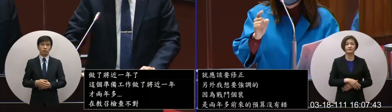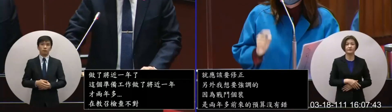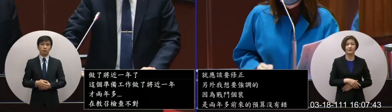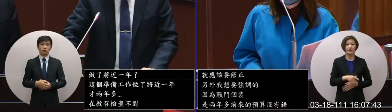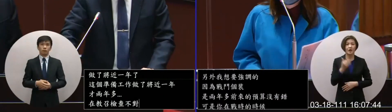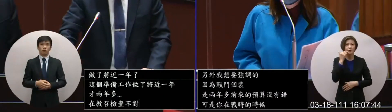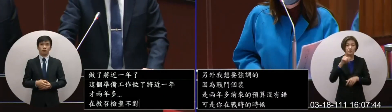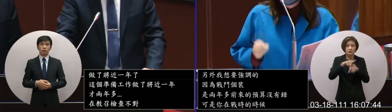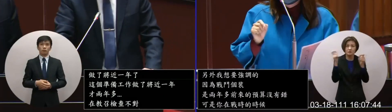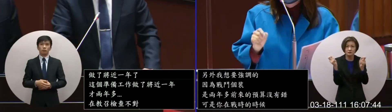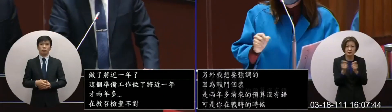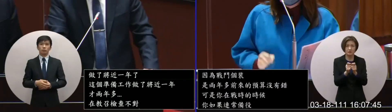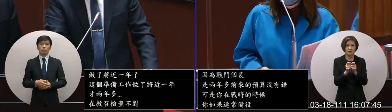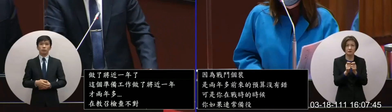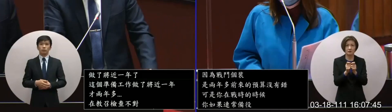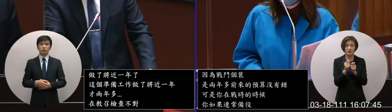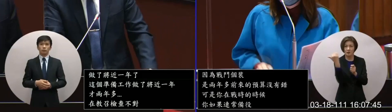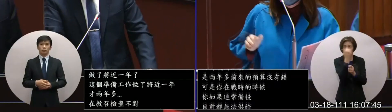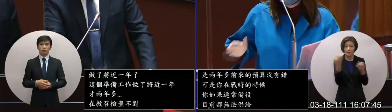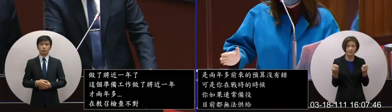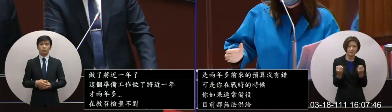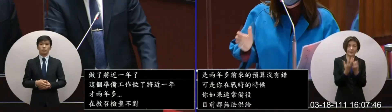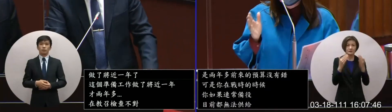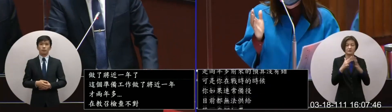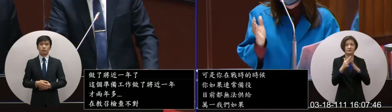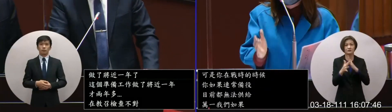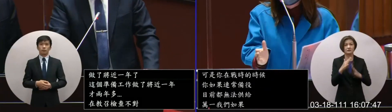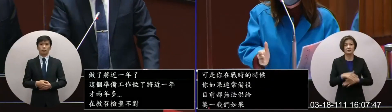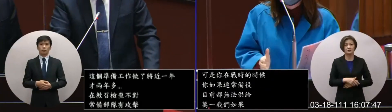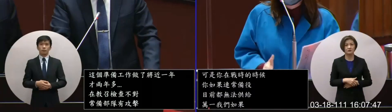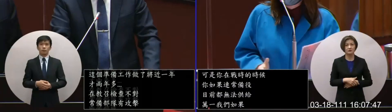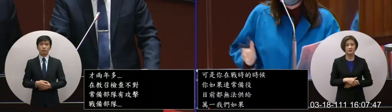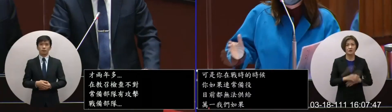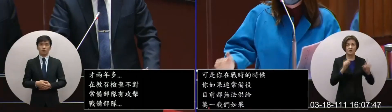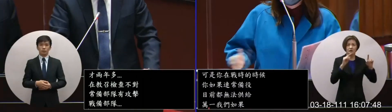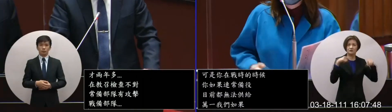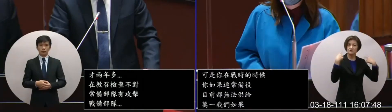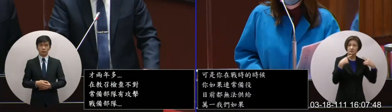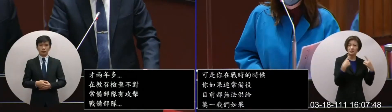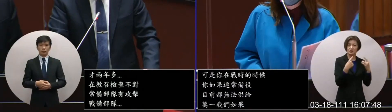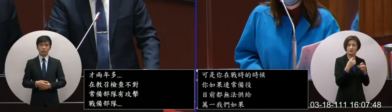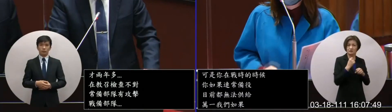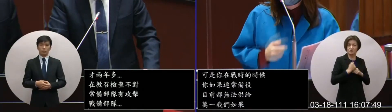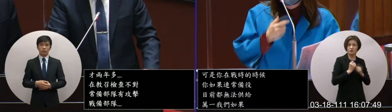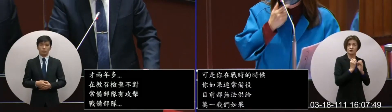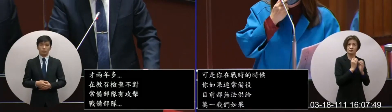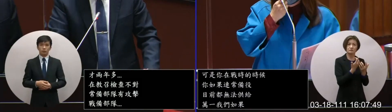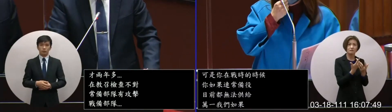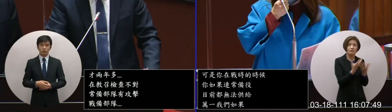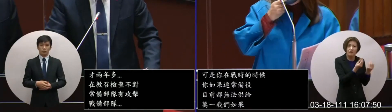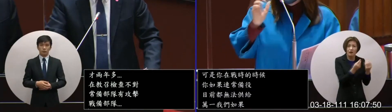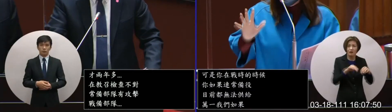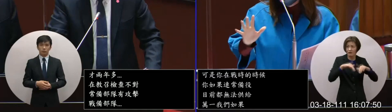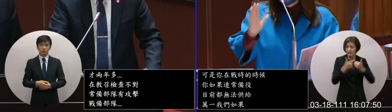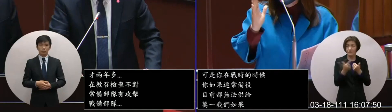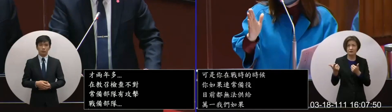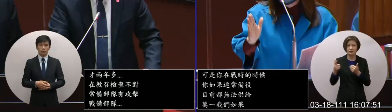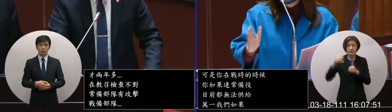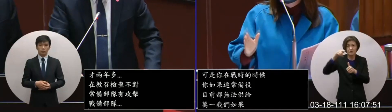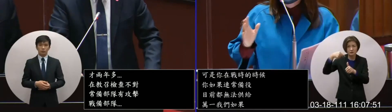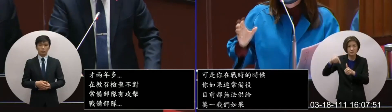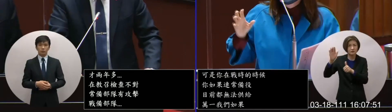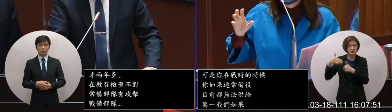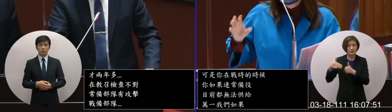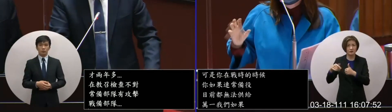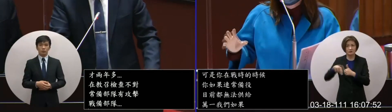你在很短的时间之内发生战争你可以长辈役的没有就是给教招员吗我们现在跟你